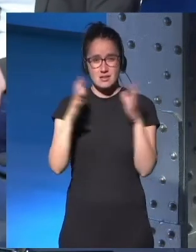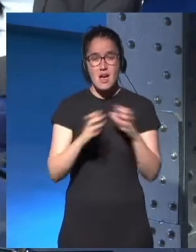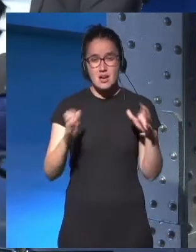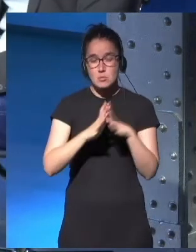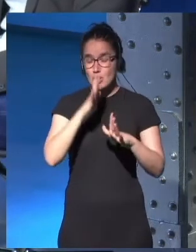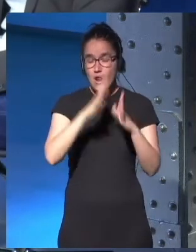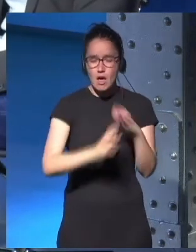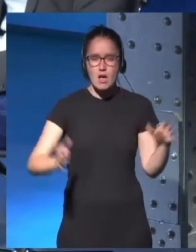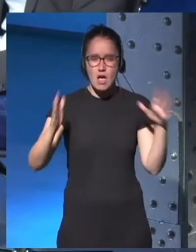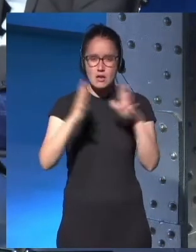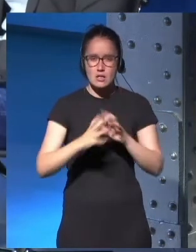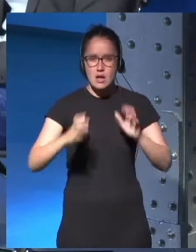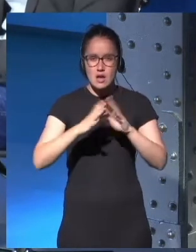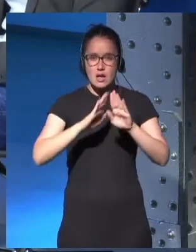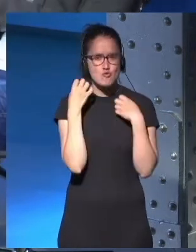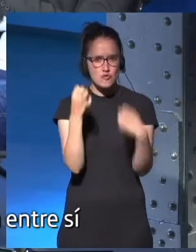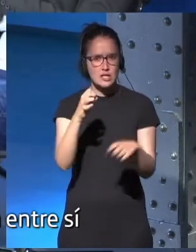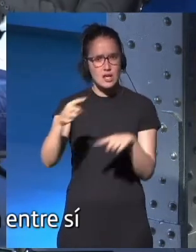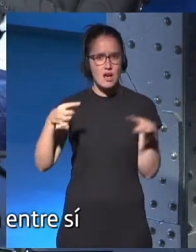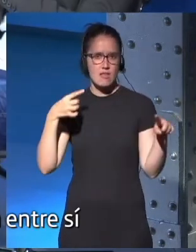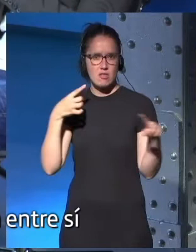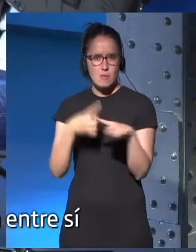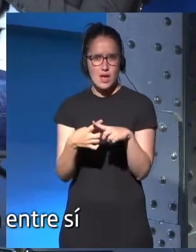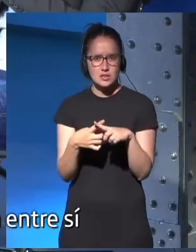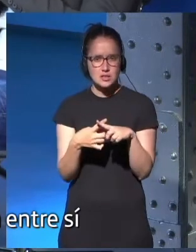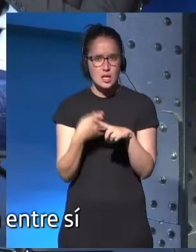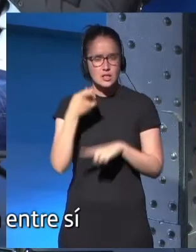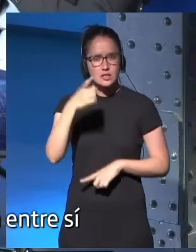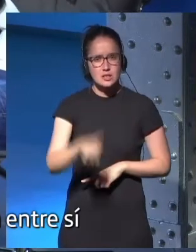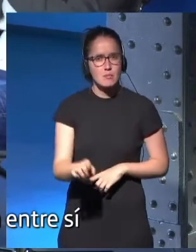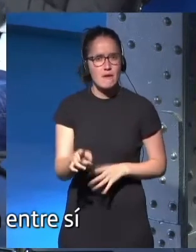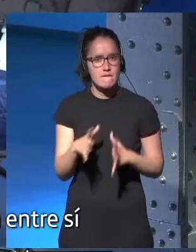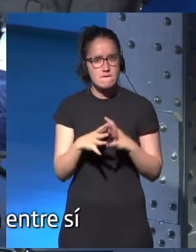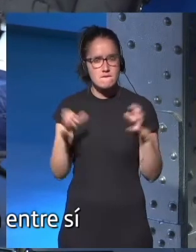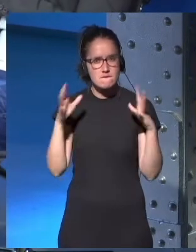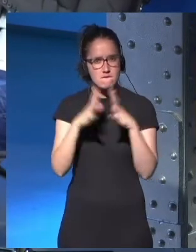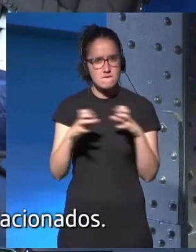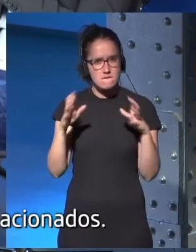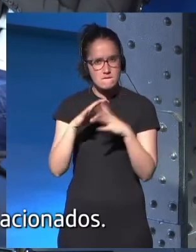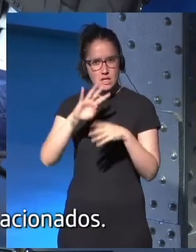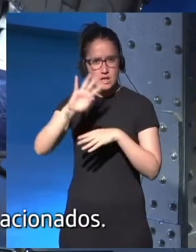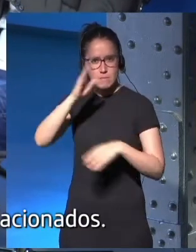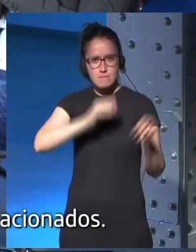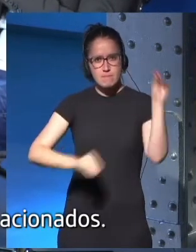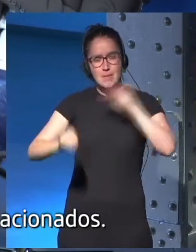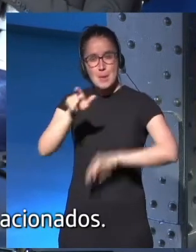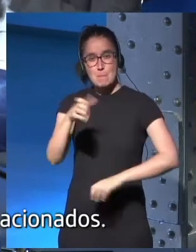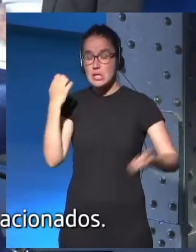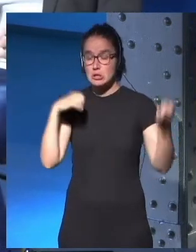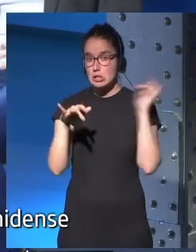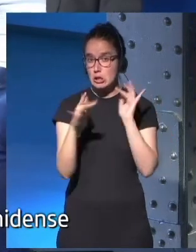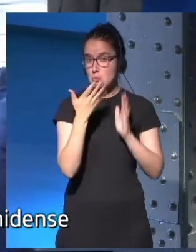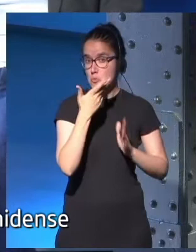personnages vont venir ou pas dans le livre. J'avais envie de rajouter des personnages qui ne se connaissent pas, mais qui découvraient un lien